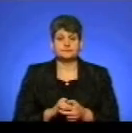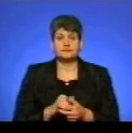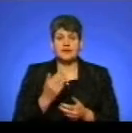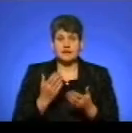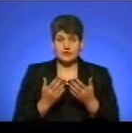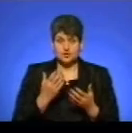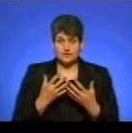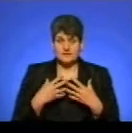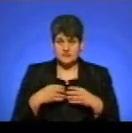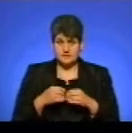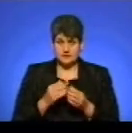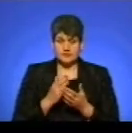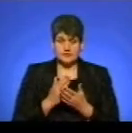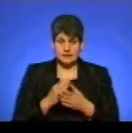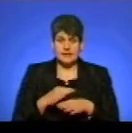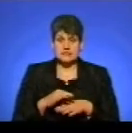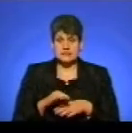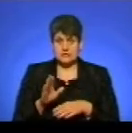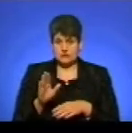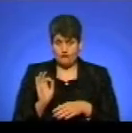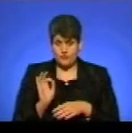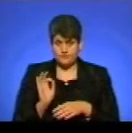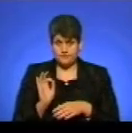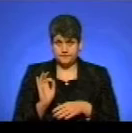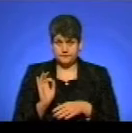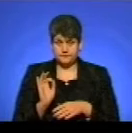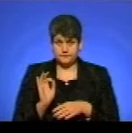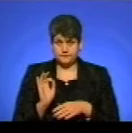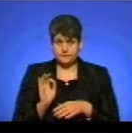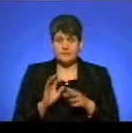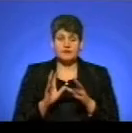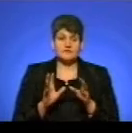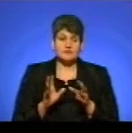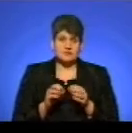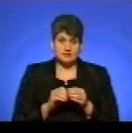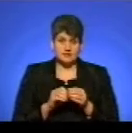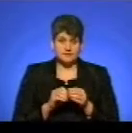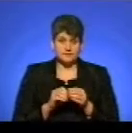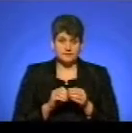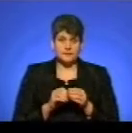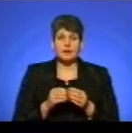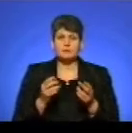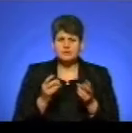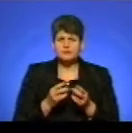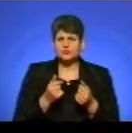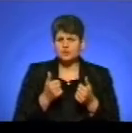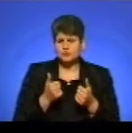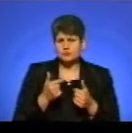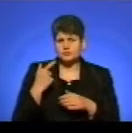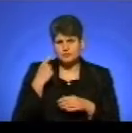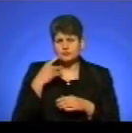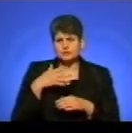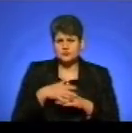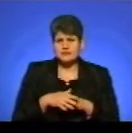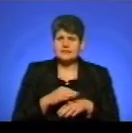Якщо в сім'ї відбувається насильство, так, ну, все-таки, потрібно дуже добре ідентифікувати,